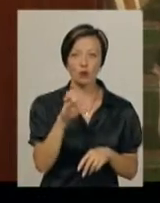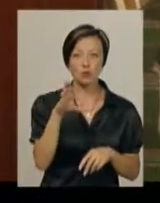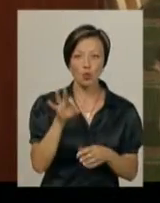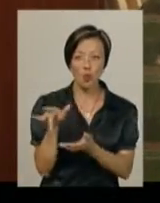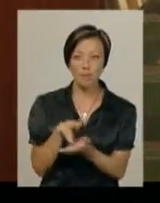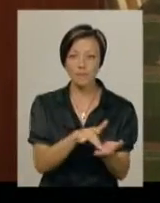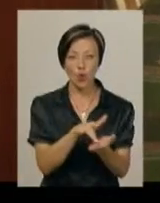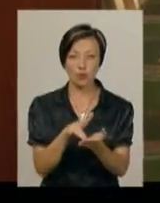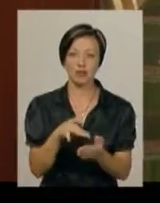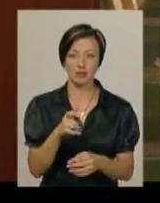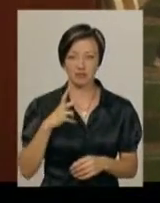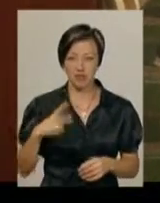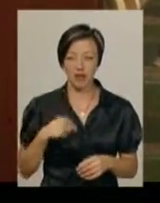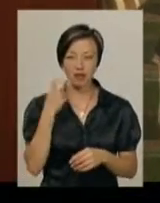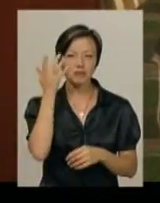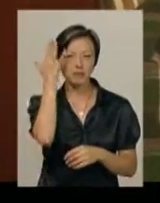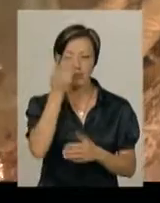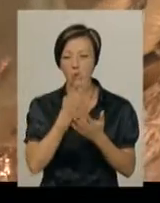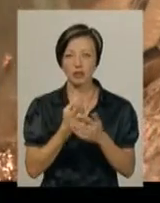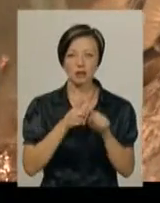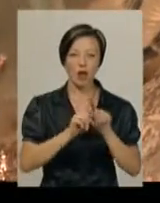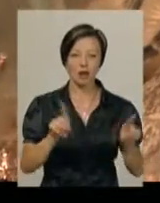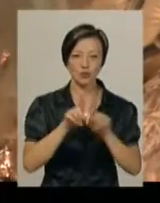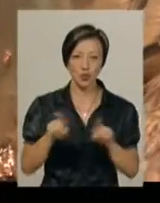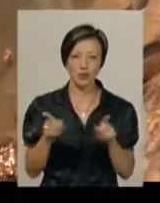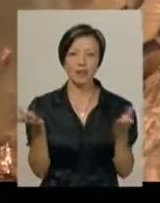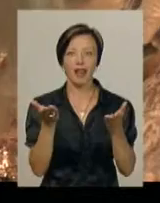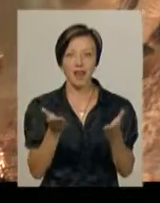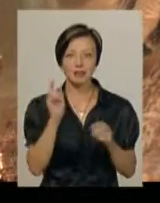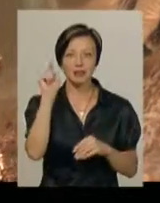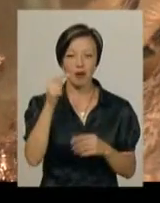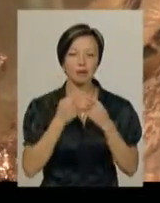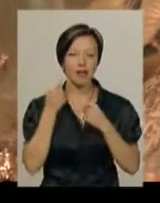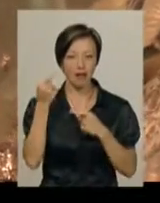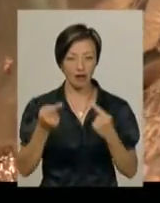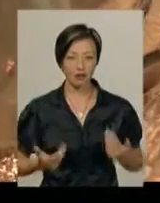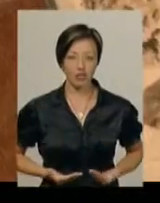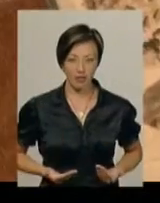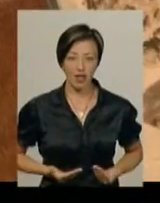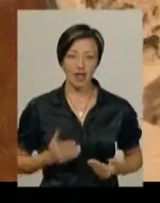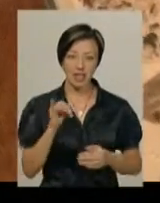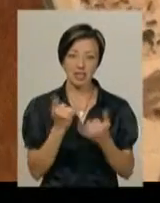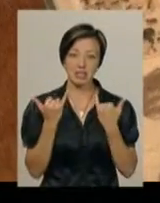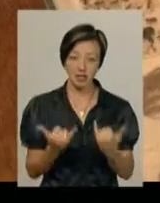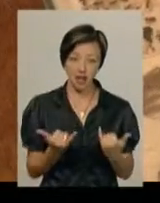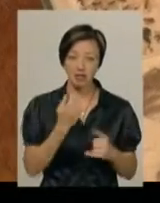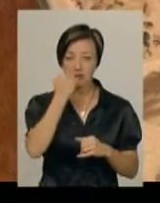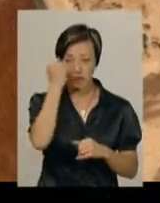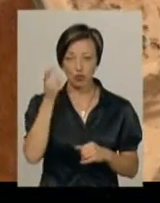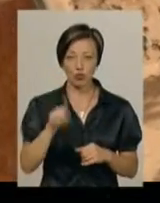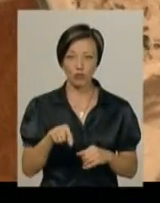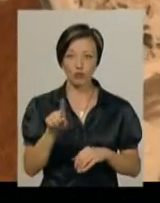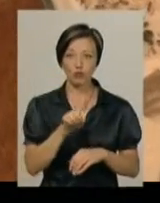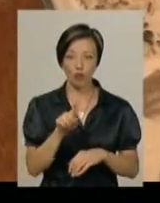подорожами, я завжди мріяв побачити цю екзотику, яка десь там далеко живе. І зараз завдяки тому, що